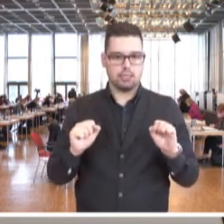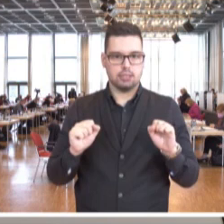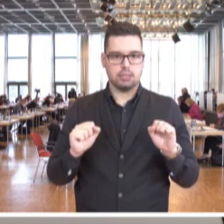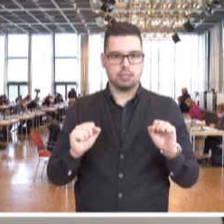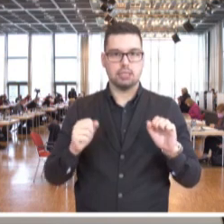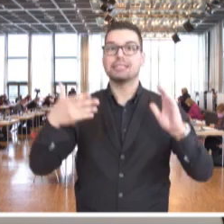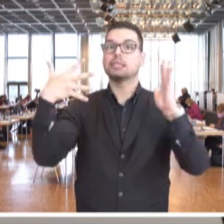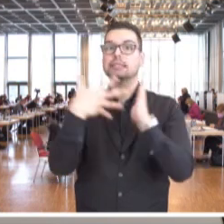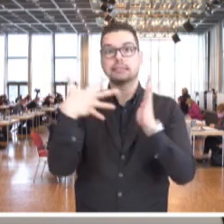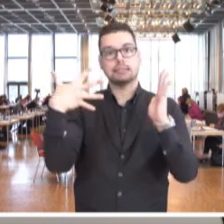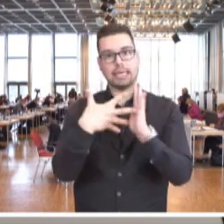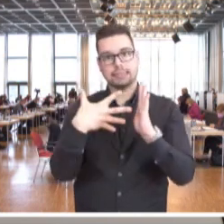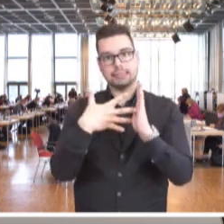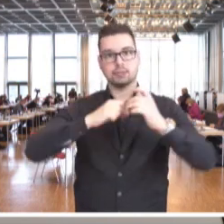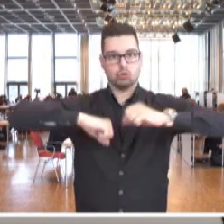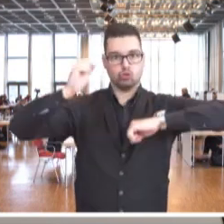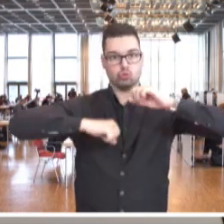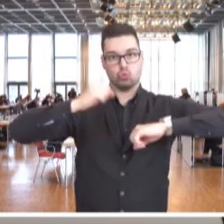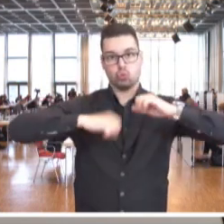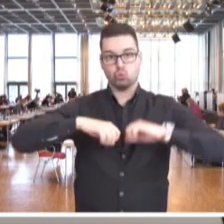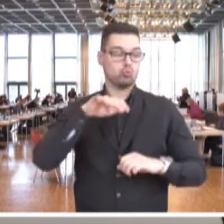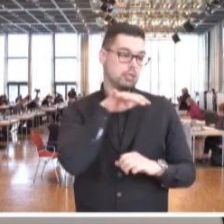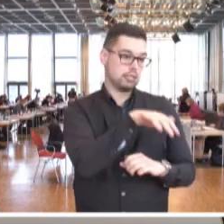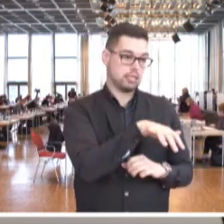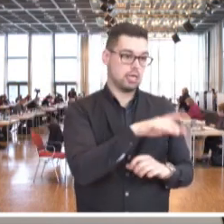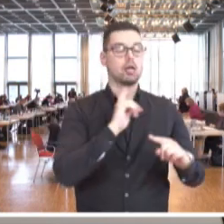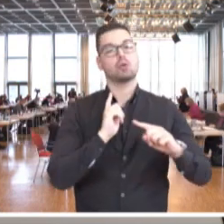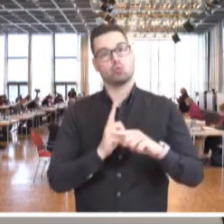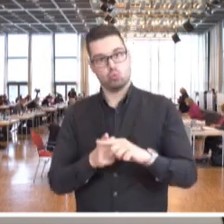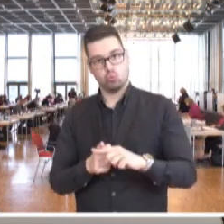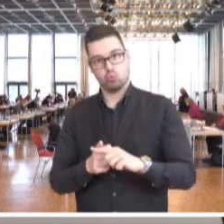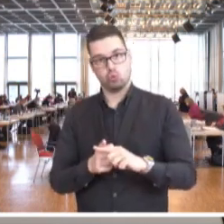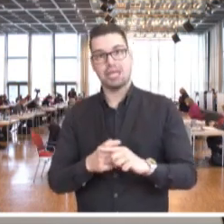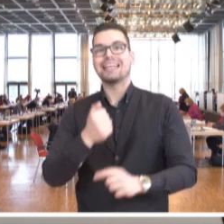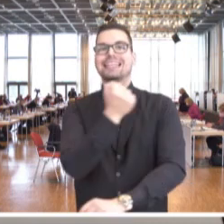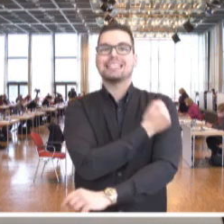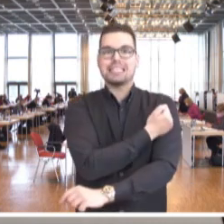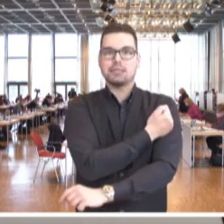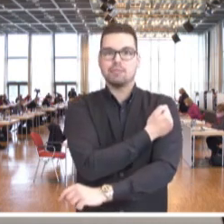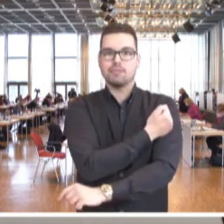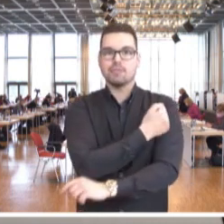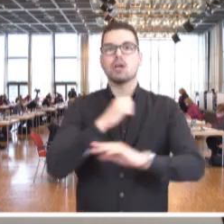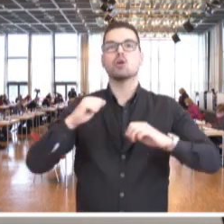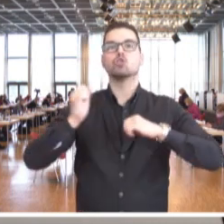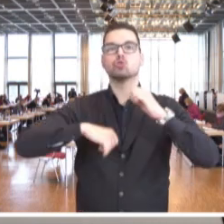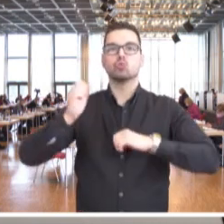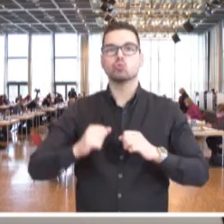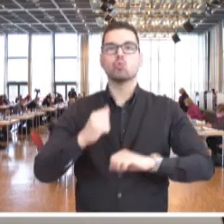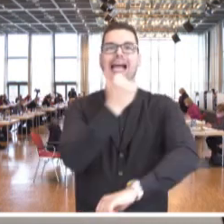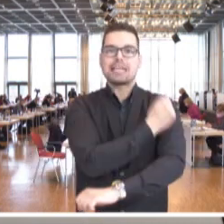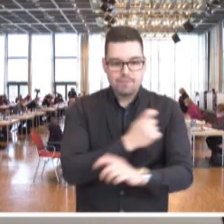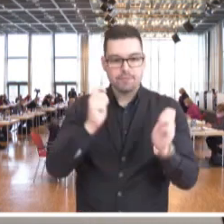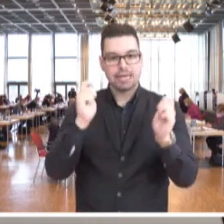Testinfrastruktur geben soll, und dass auch letztendlich die Impfinfrastruktur, Impfangebote